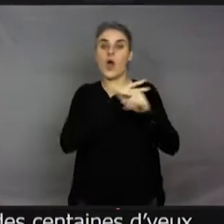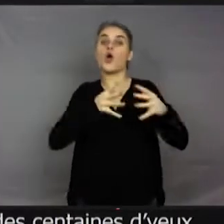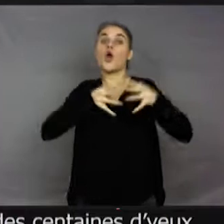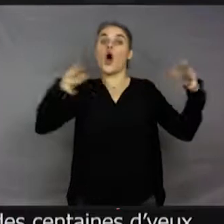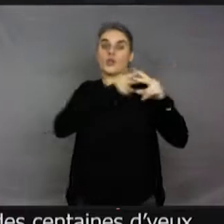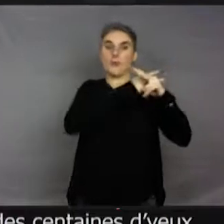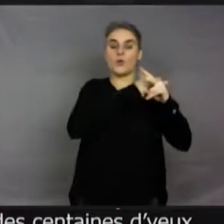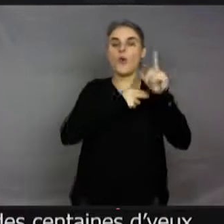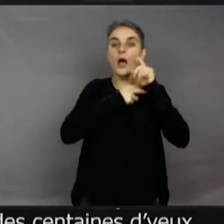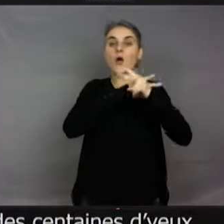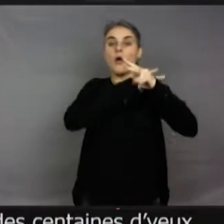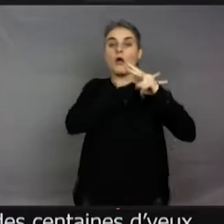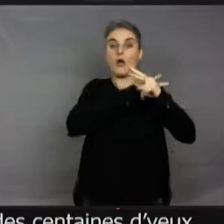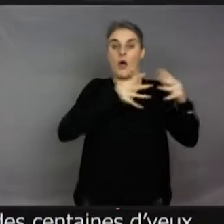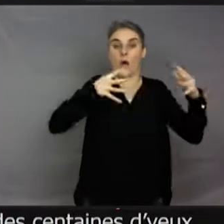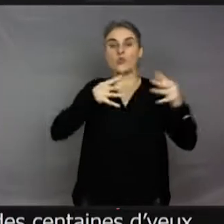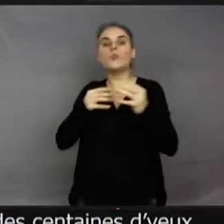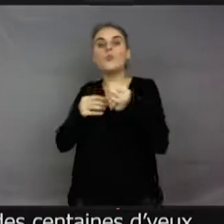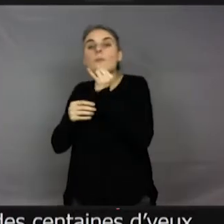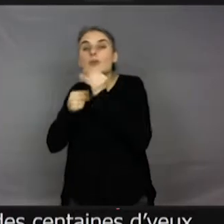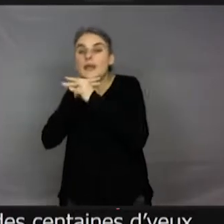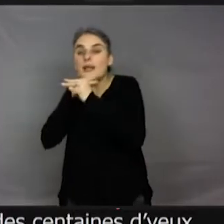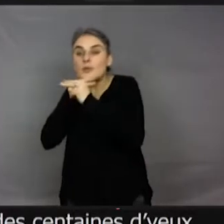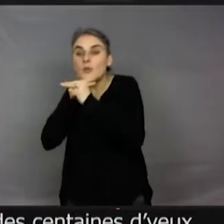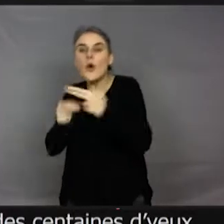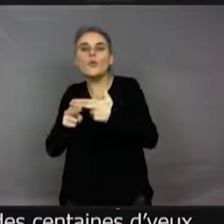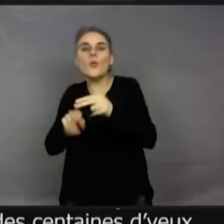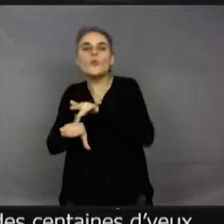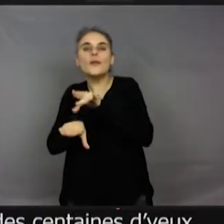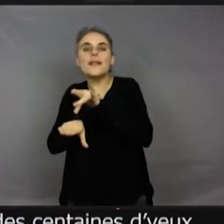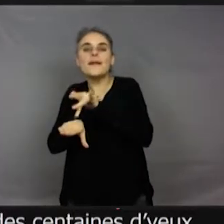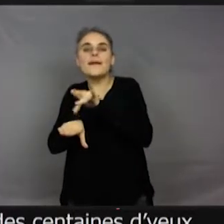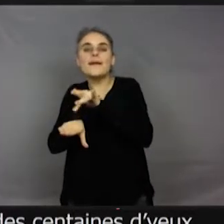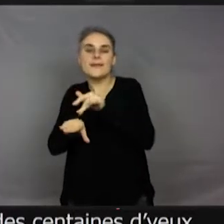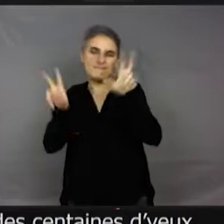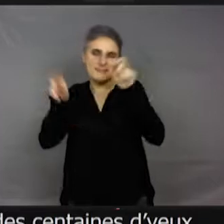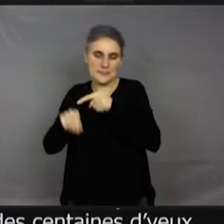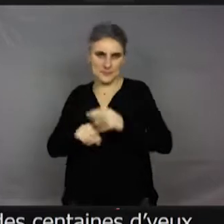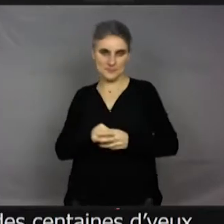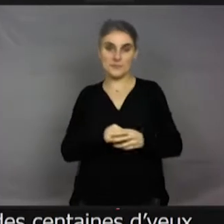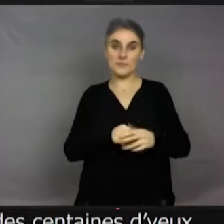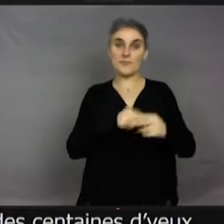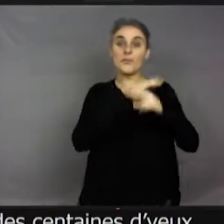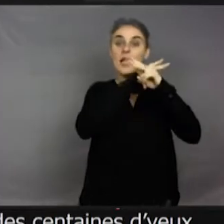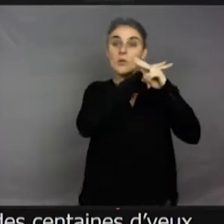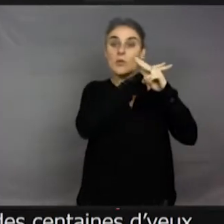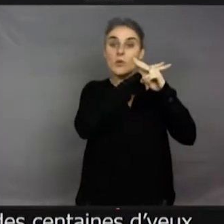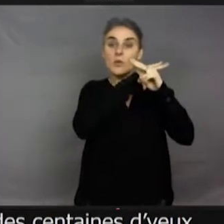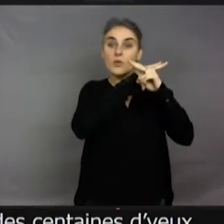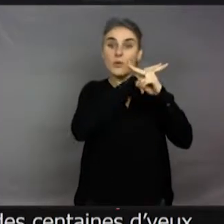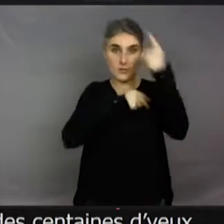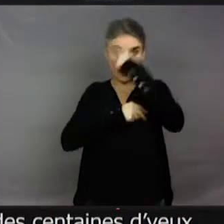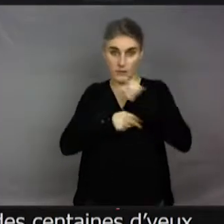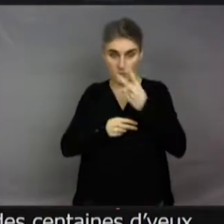libellules qu'on appelle des deux moiselles, qui sont aussi garçons et filles. Et en fait, quand on regarde une tête de libellule, finalement, vous le voyez,